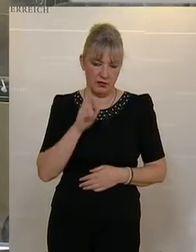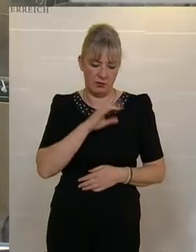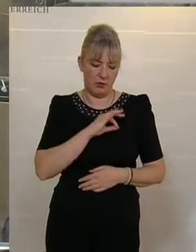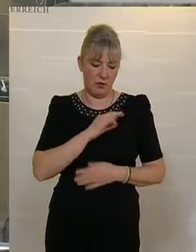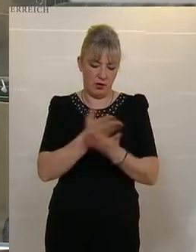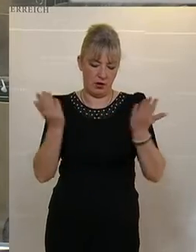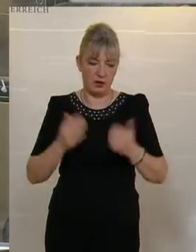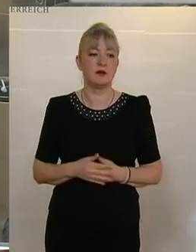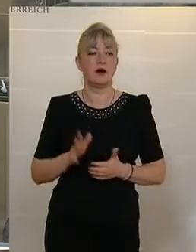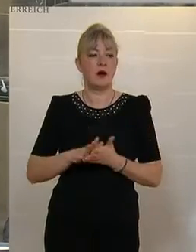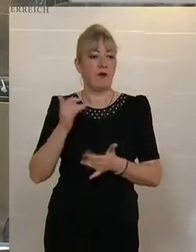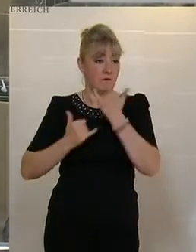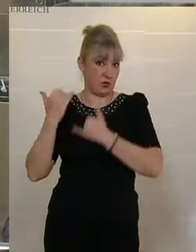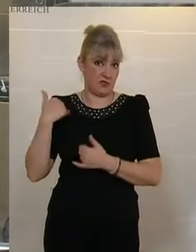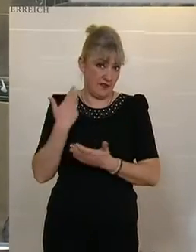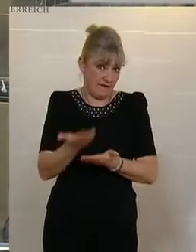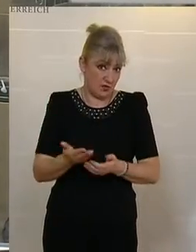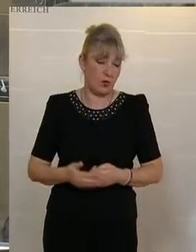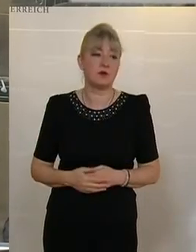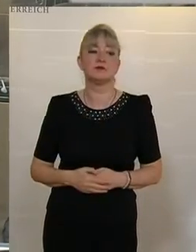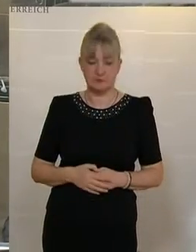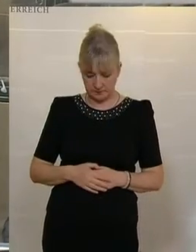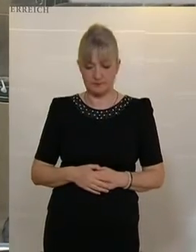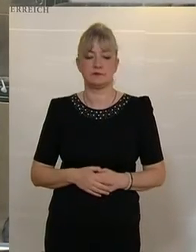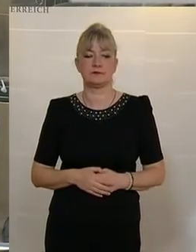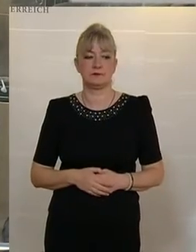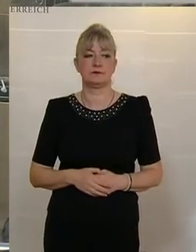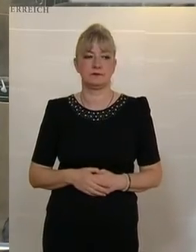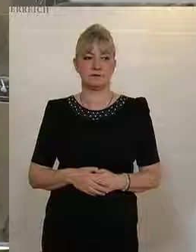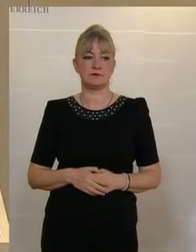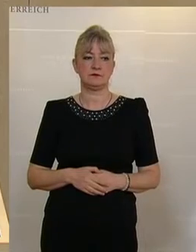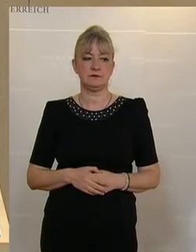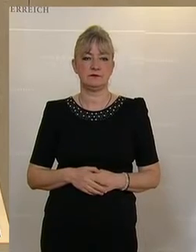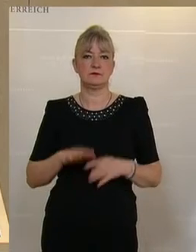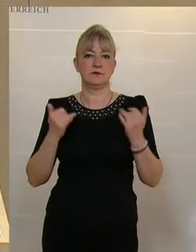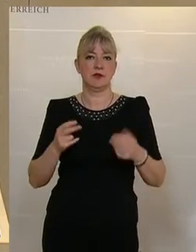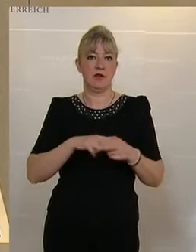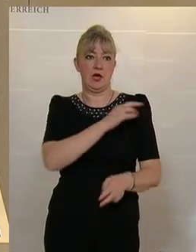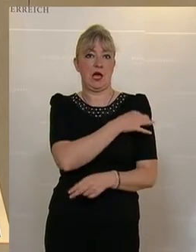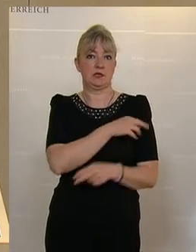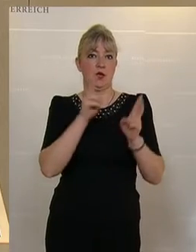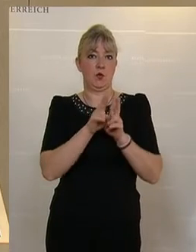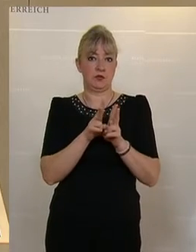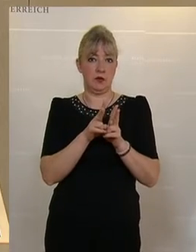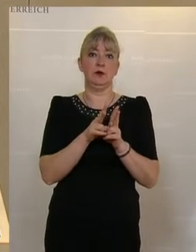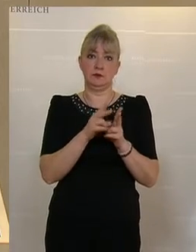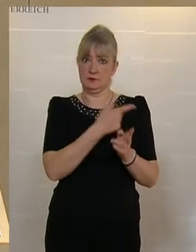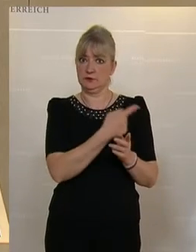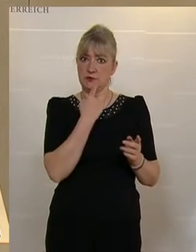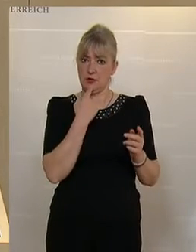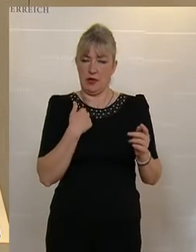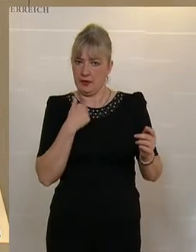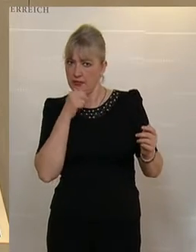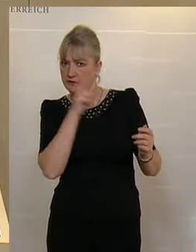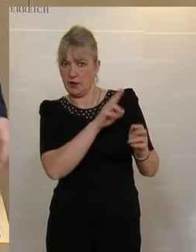Und das war voriges Jahr, genau. Das war voriges Jahr. Und wenn der Kanzler Kurz, und das schafft nämlich auch kein Vertrauen,